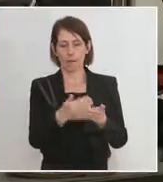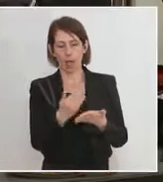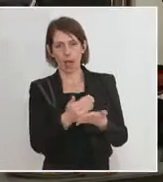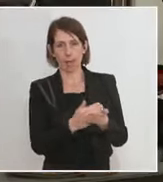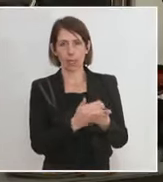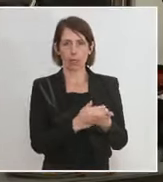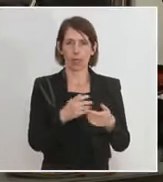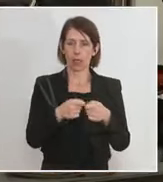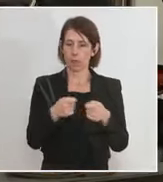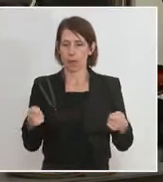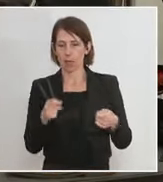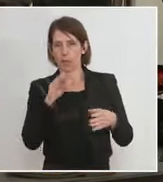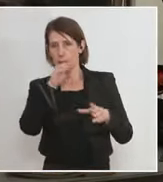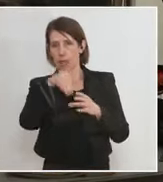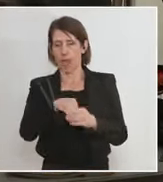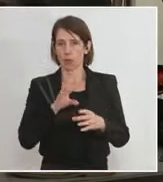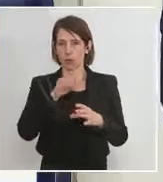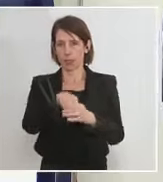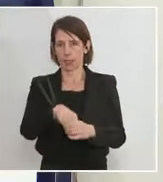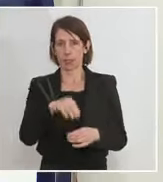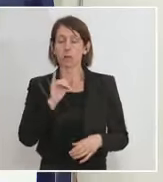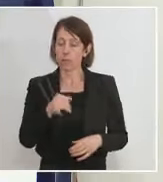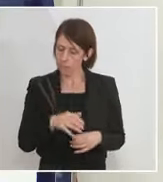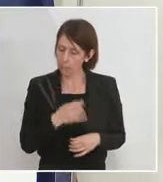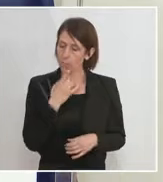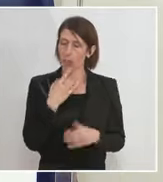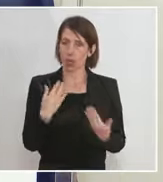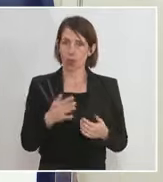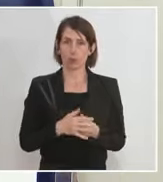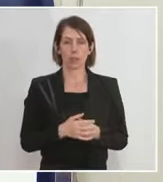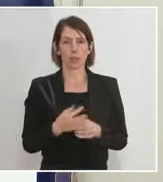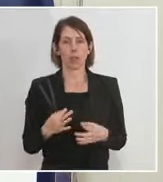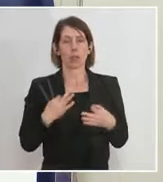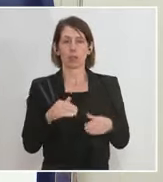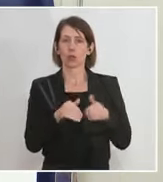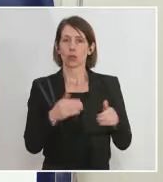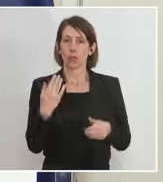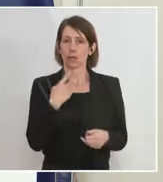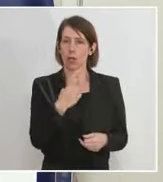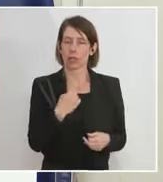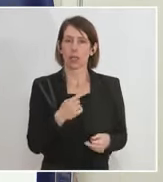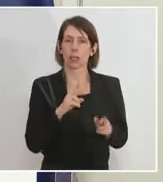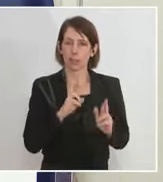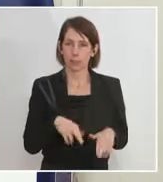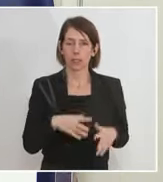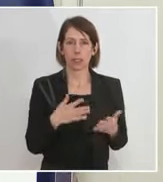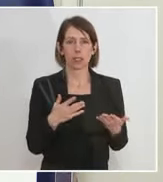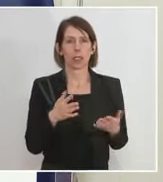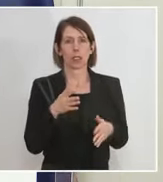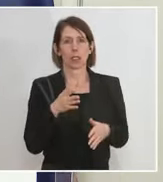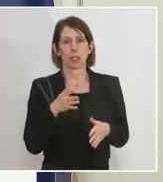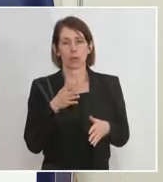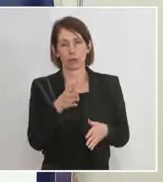Maßnahmen mit ein. Genau so ist es und ganz besonders auch das, was der Gesundheitsminister erwähnt hat. Nämlich, dass wir zwar immer